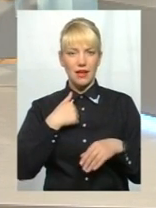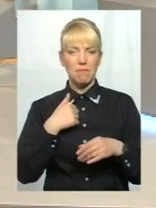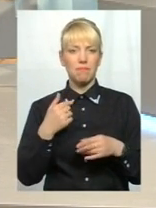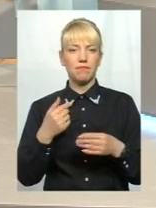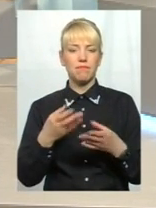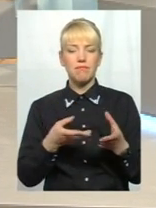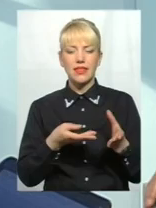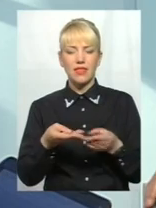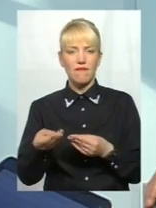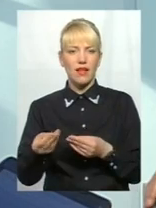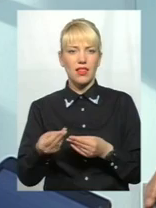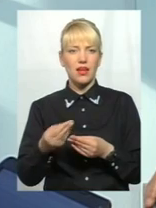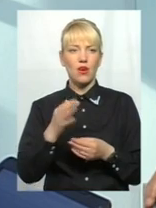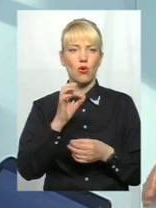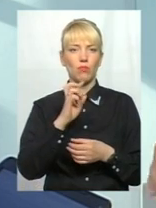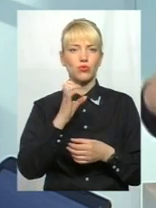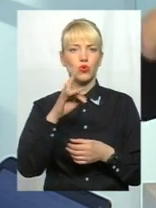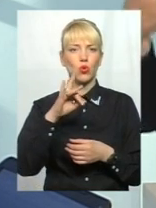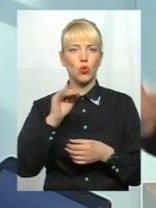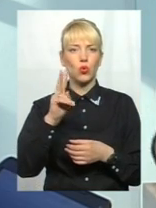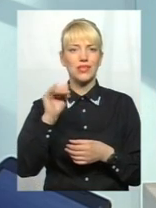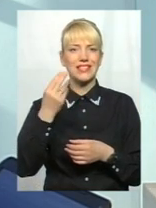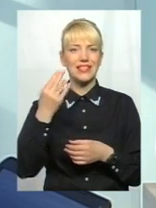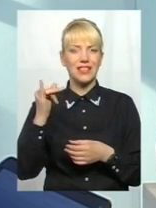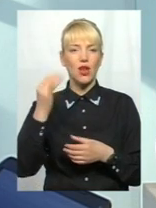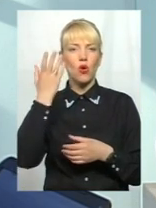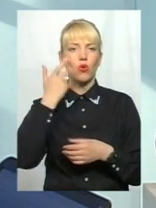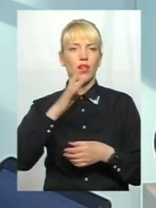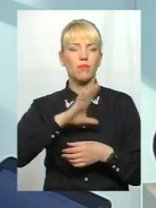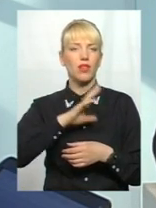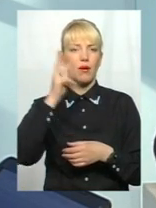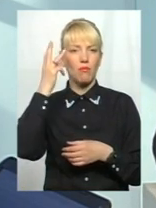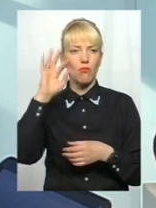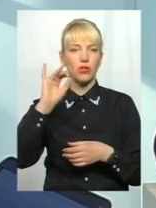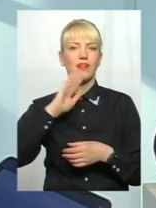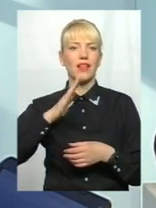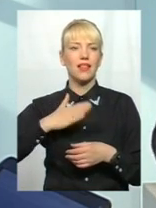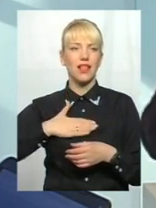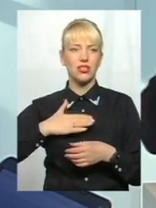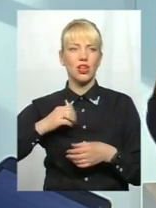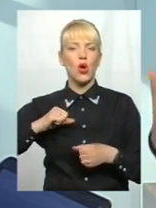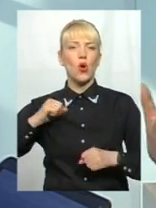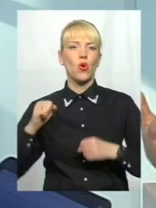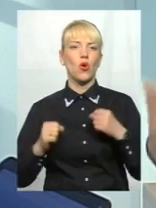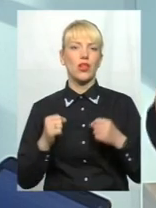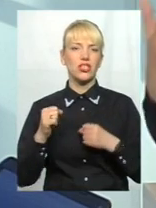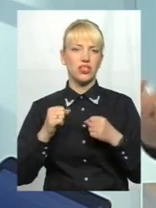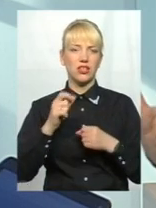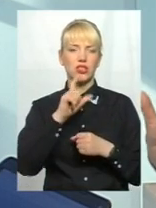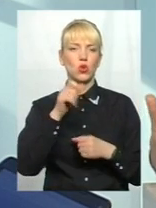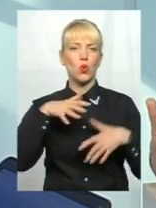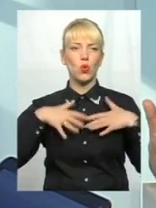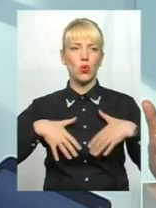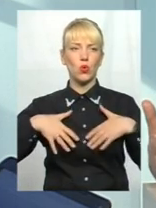ще був депутатом, але коли мода була на цих наших колежанок з Грузії, вони приходили,